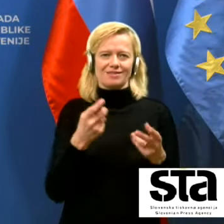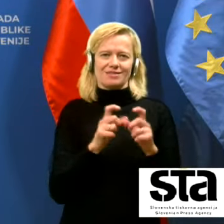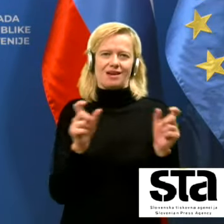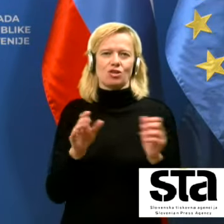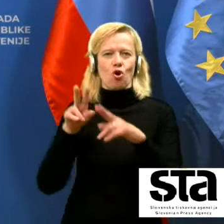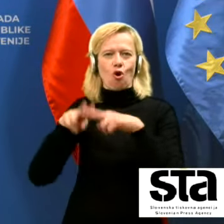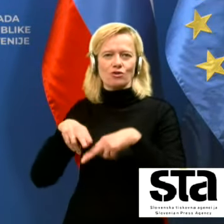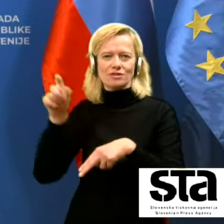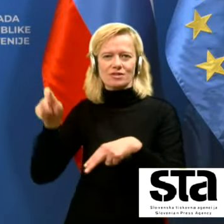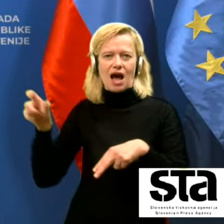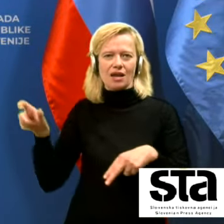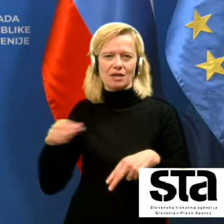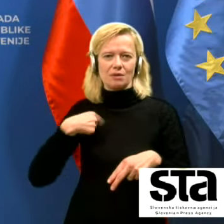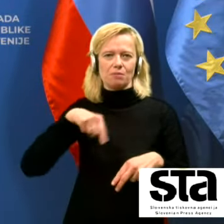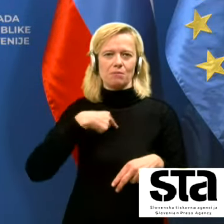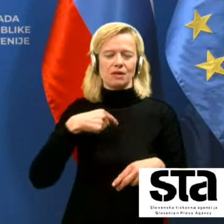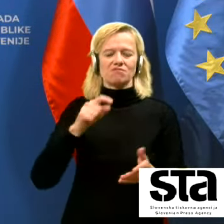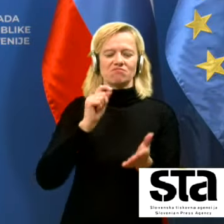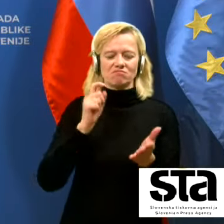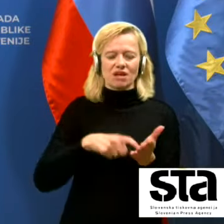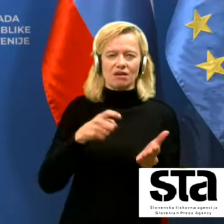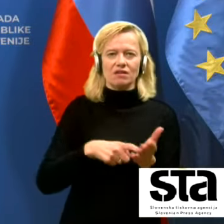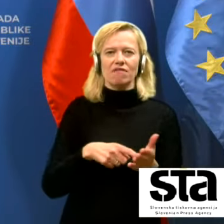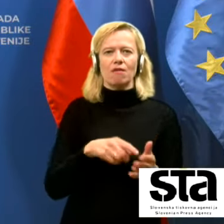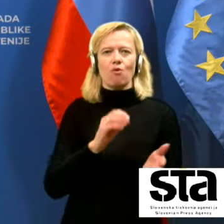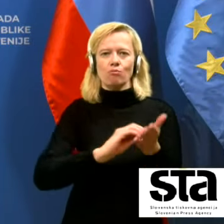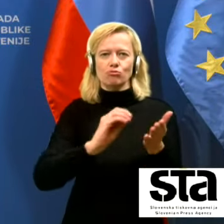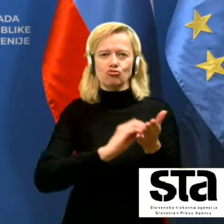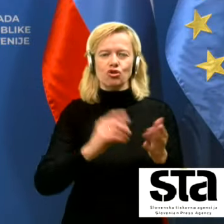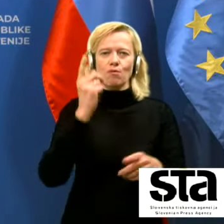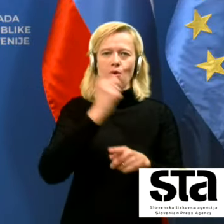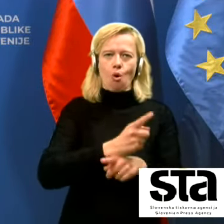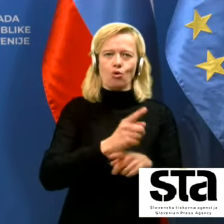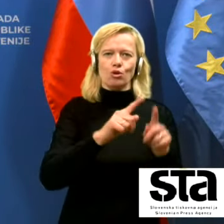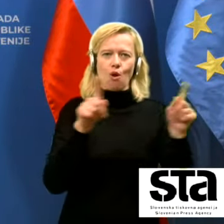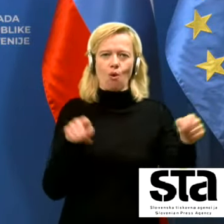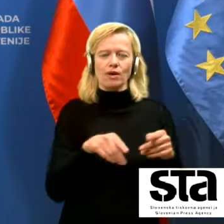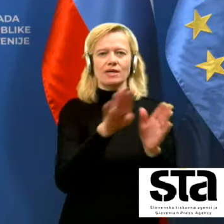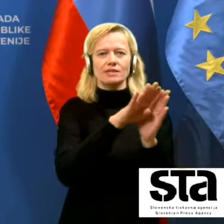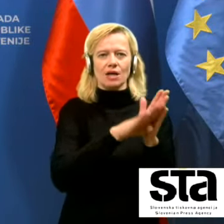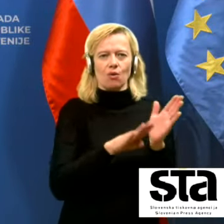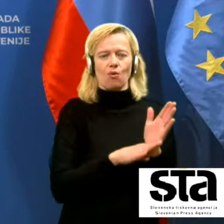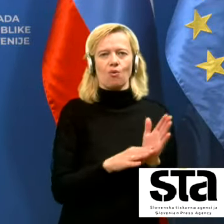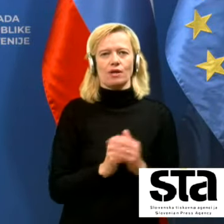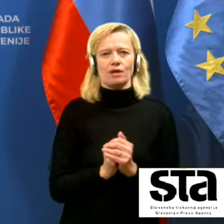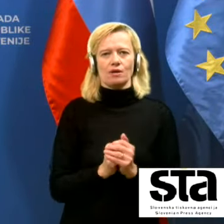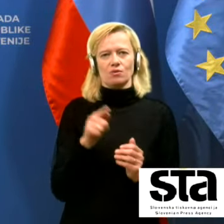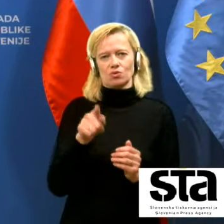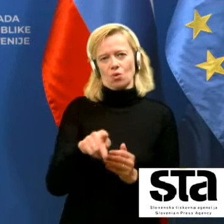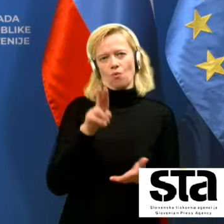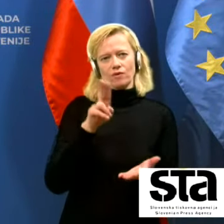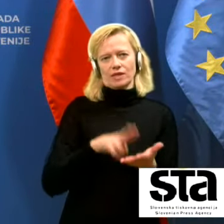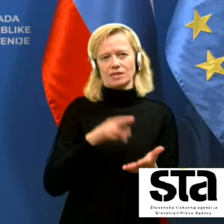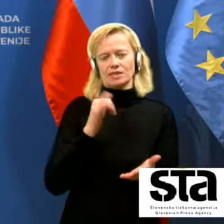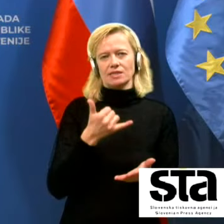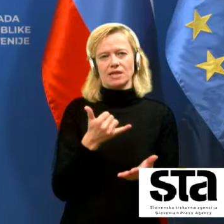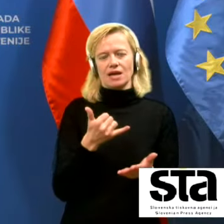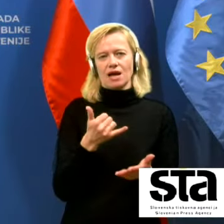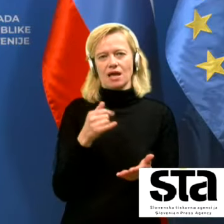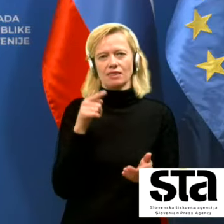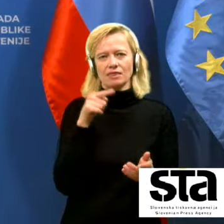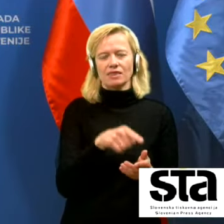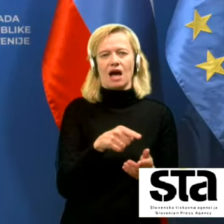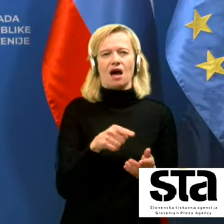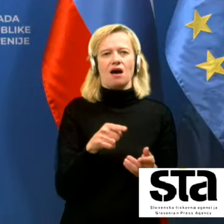zahtevamo ali ki pišemo odloke ali zakone ali kar kor od tega ker to v resnici je tisti faktor ki